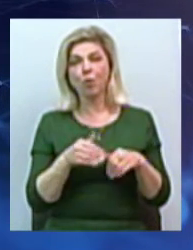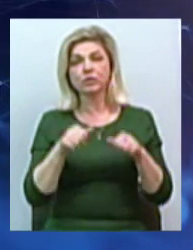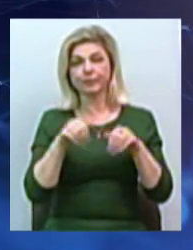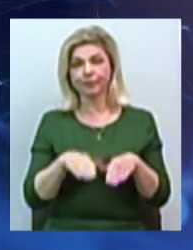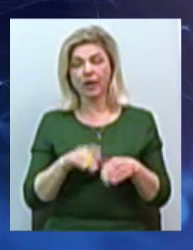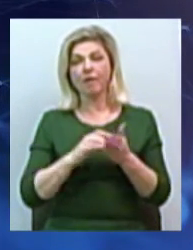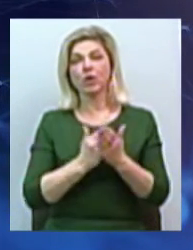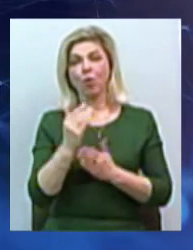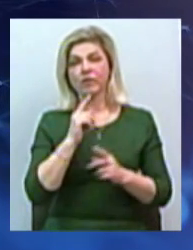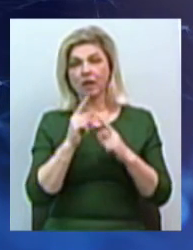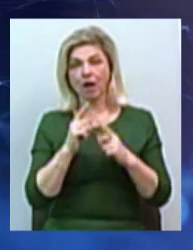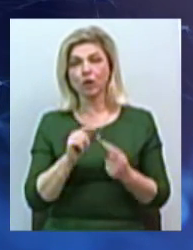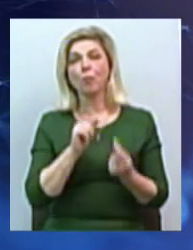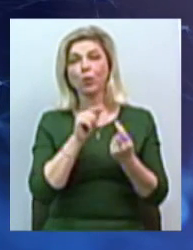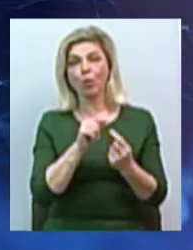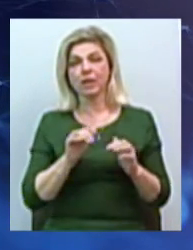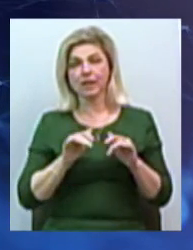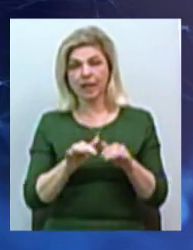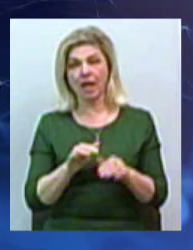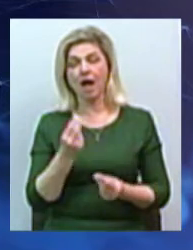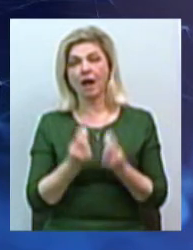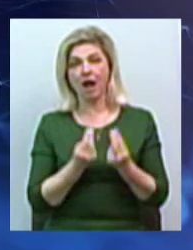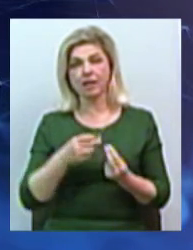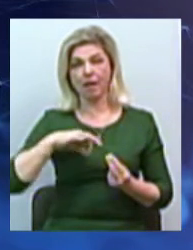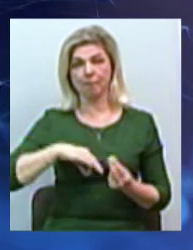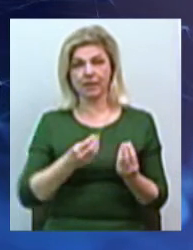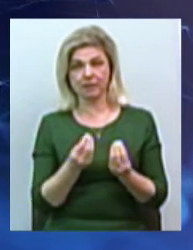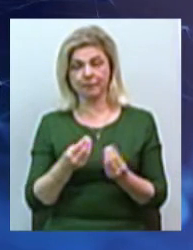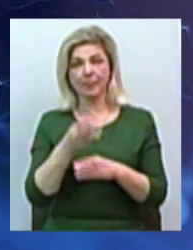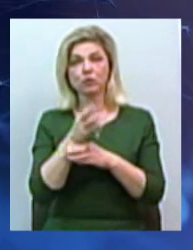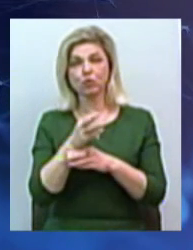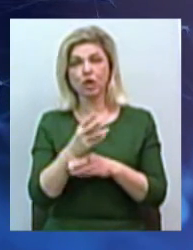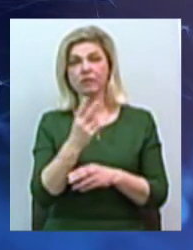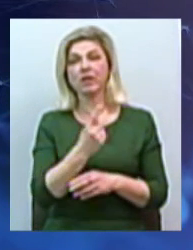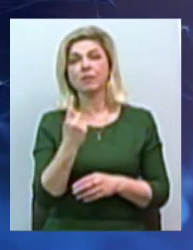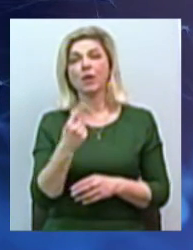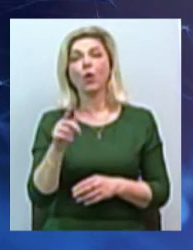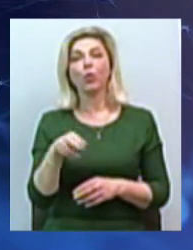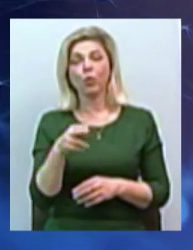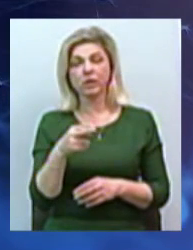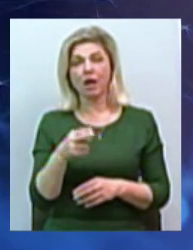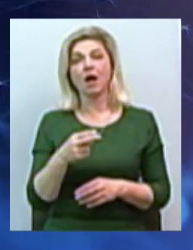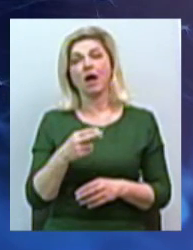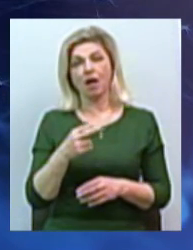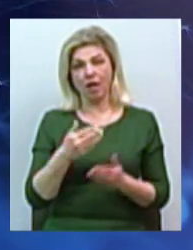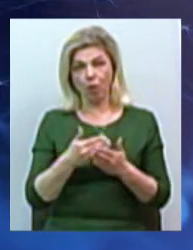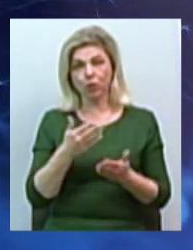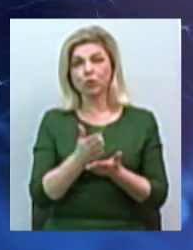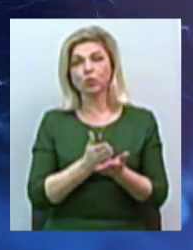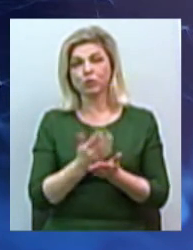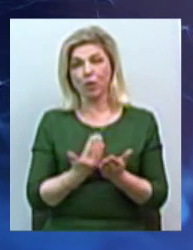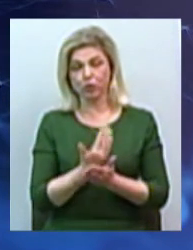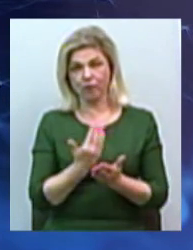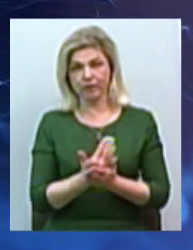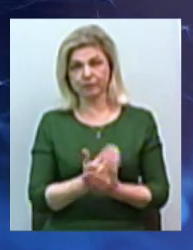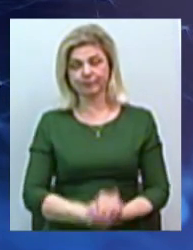про протидію гральному бізнесу. Сюжет від 21 грудня наших колег зі служби новин Олександра Гресія, Сергія Коропятника та